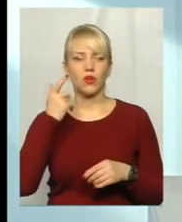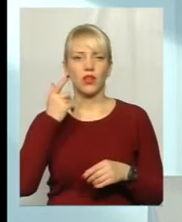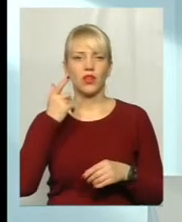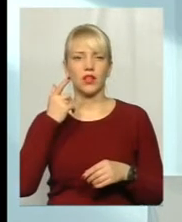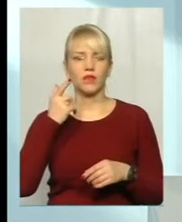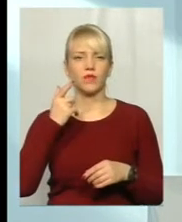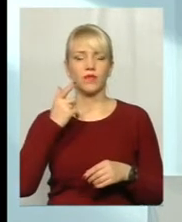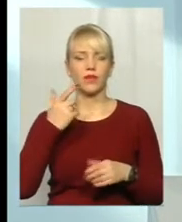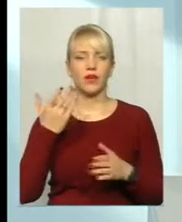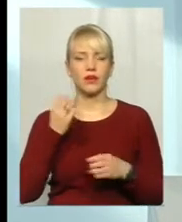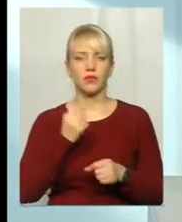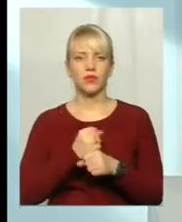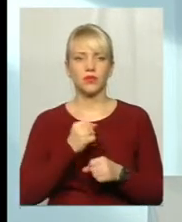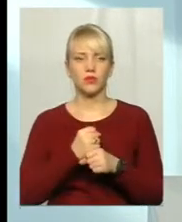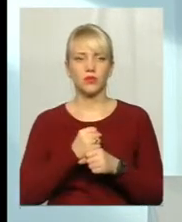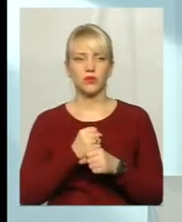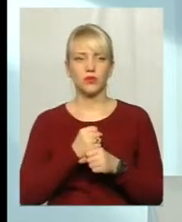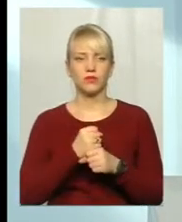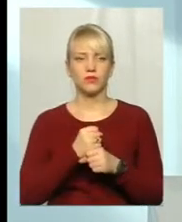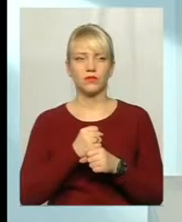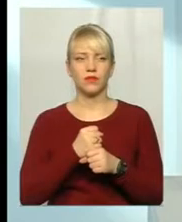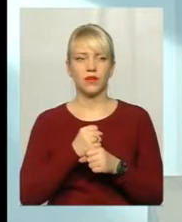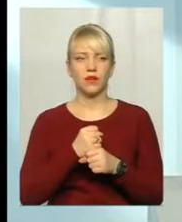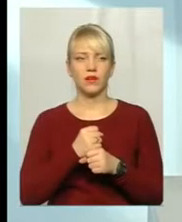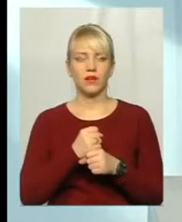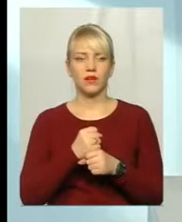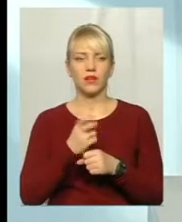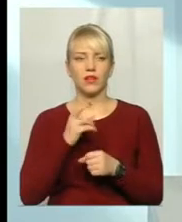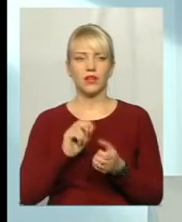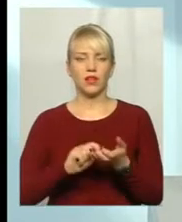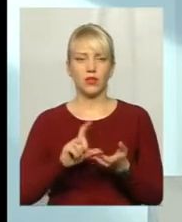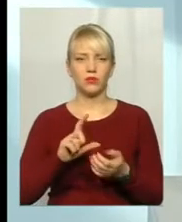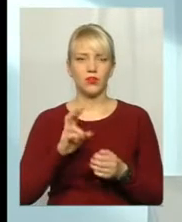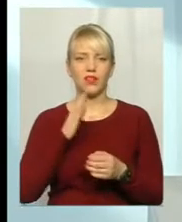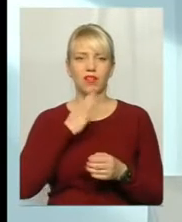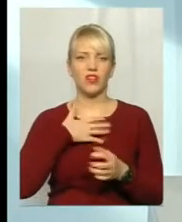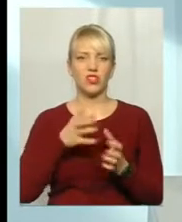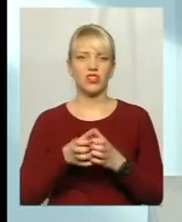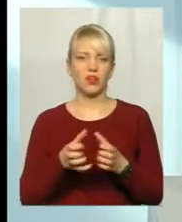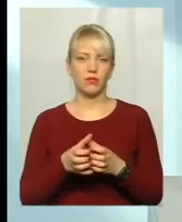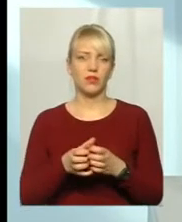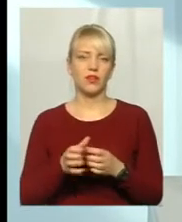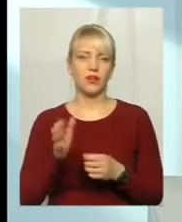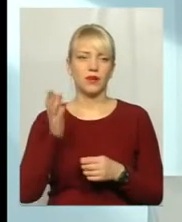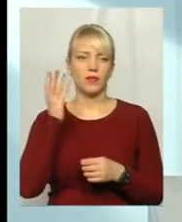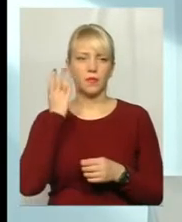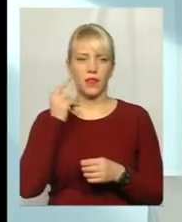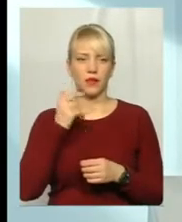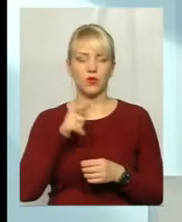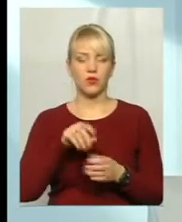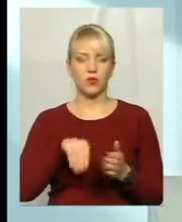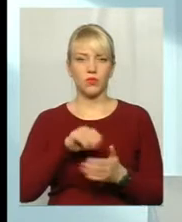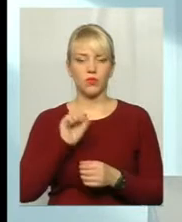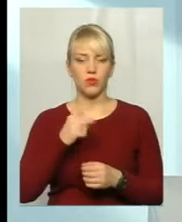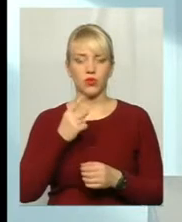яка працює на схильності людини, на накопичення, або те, що ми просто називаємо жадібність. Коли, ну так ніби, один товар